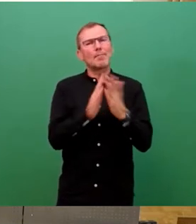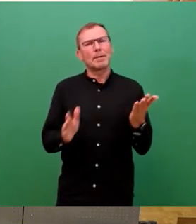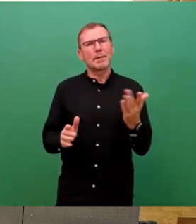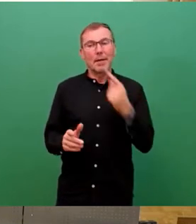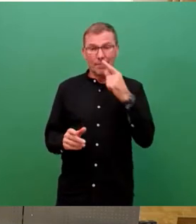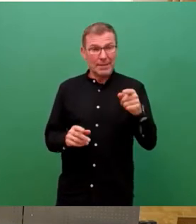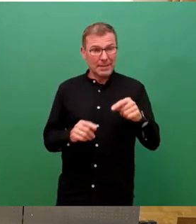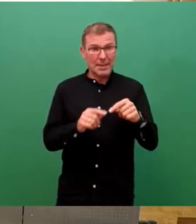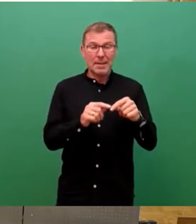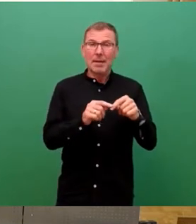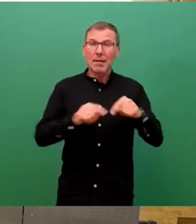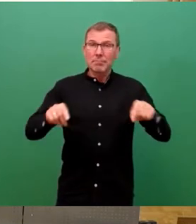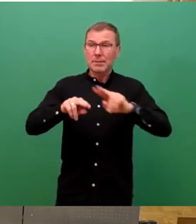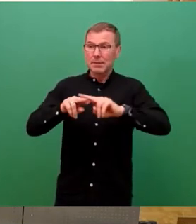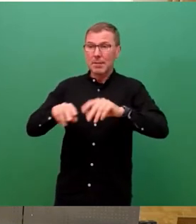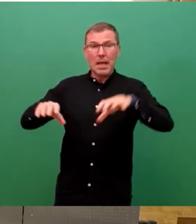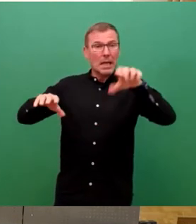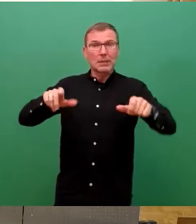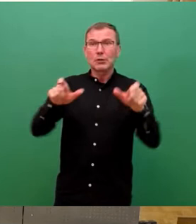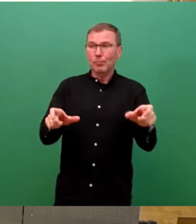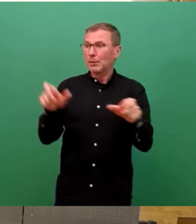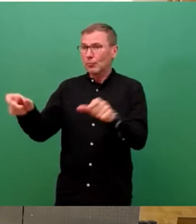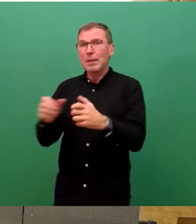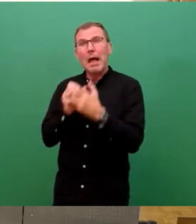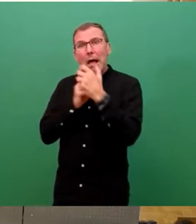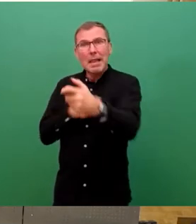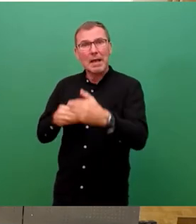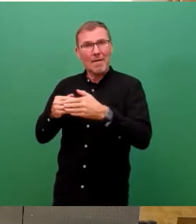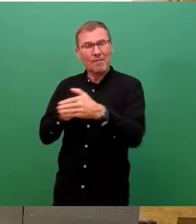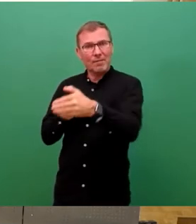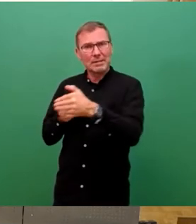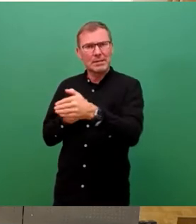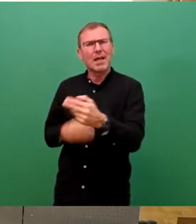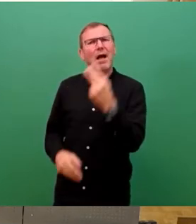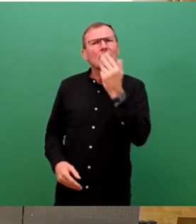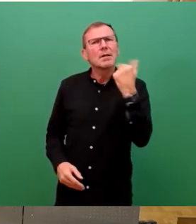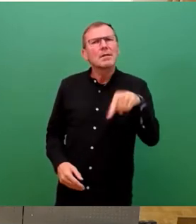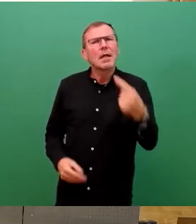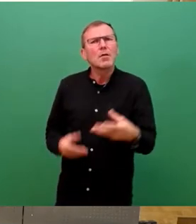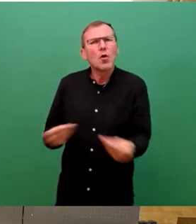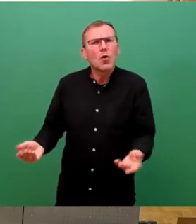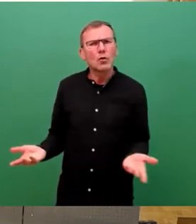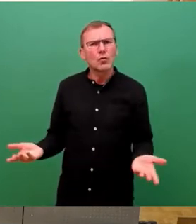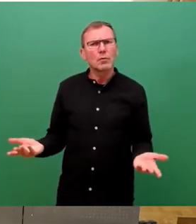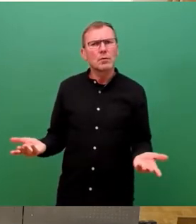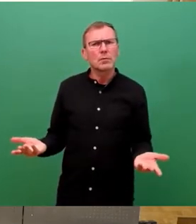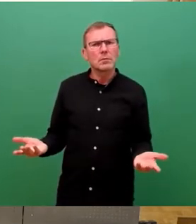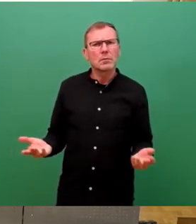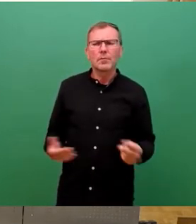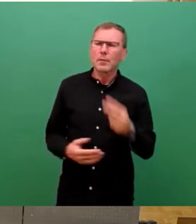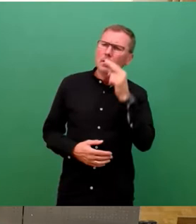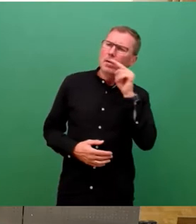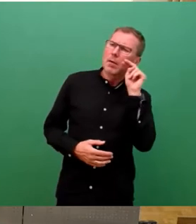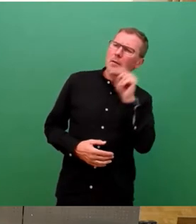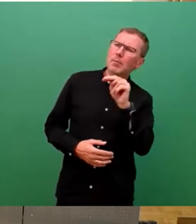also längerfristig die beiden Plätze nicht bespielbar sein, wie sehen denn dann die Lösungen aus mit Blick auf eine möglichst